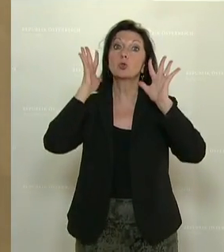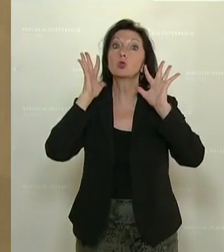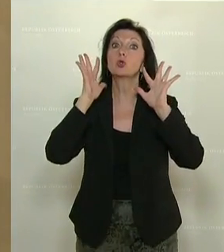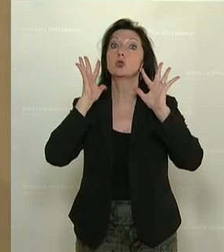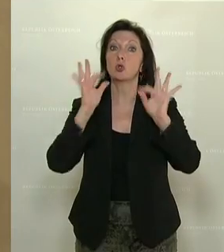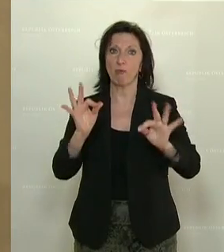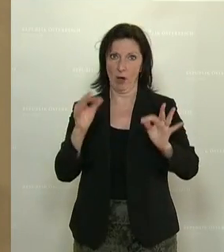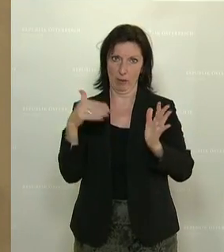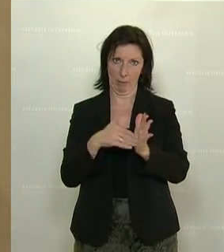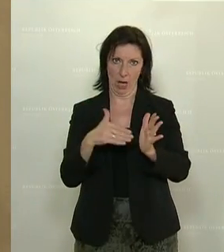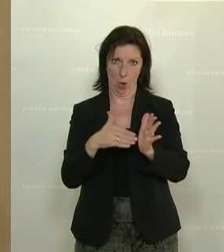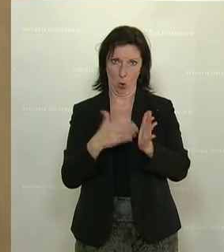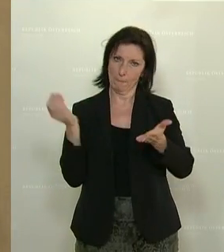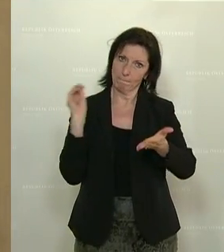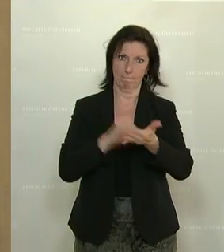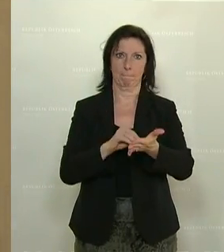geehrten Damen und Herren.